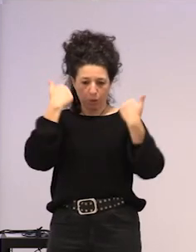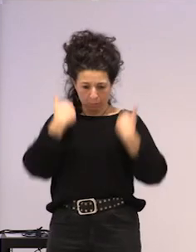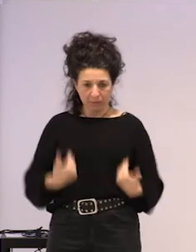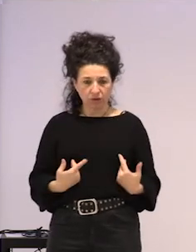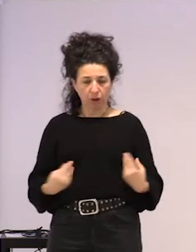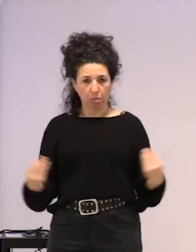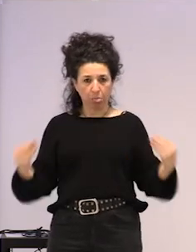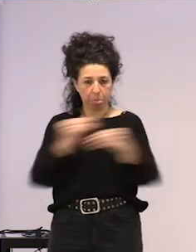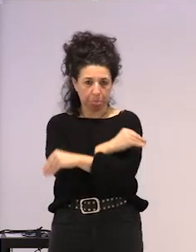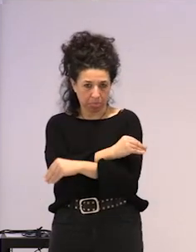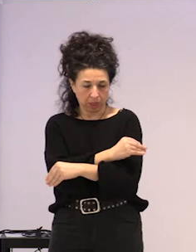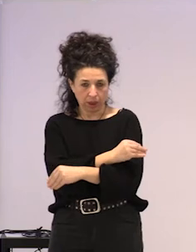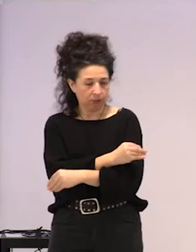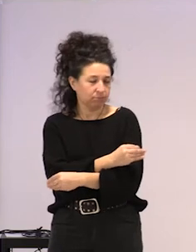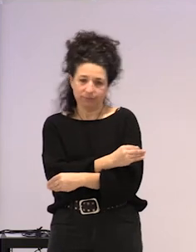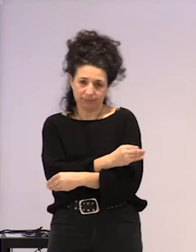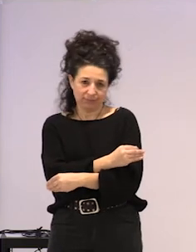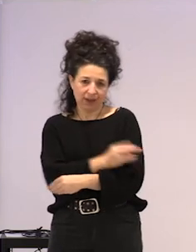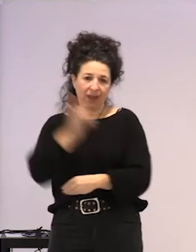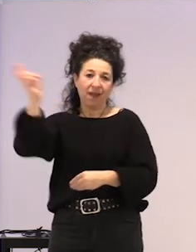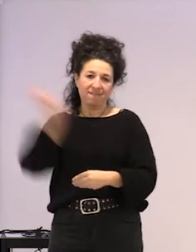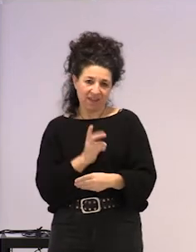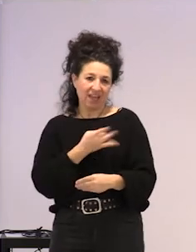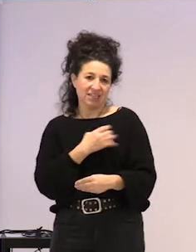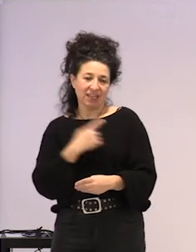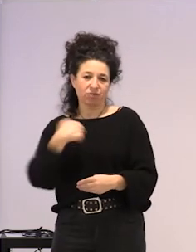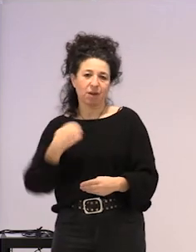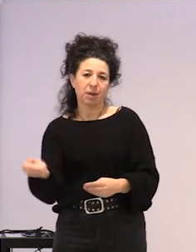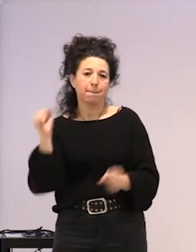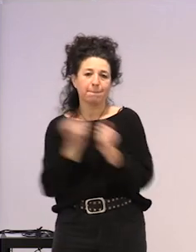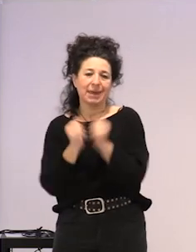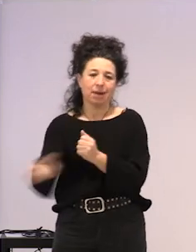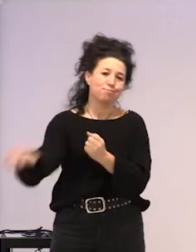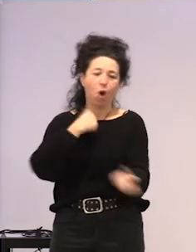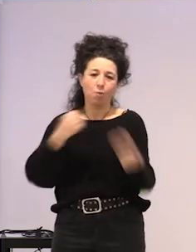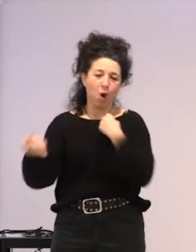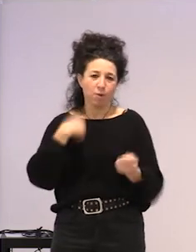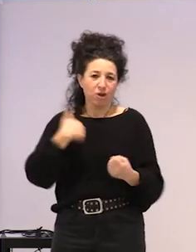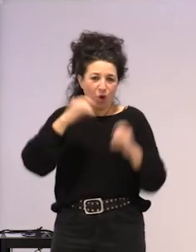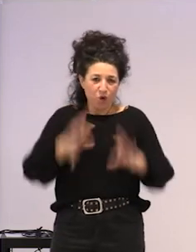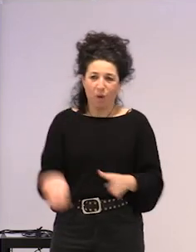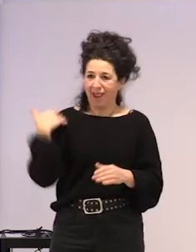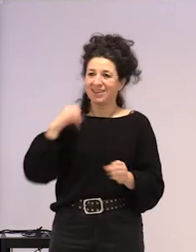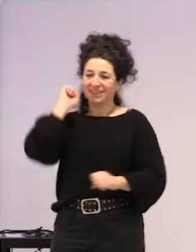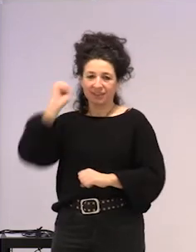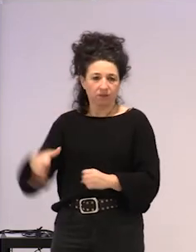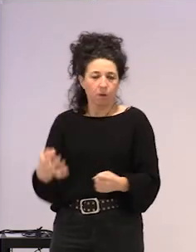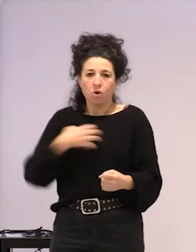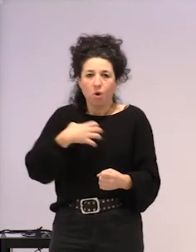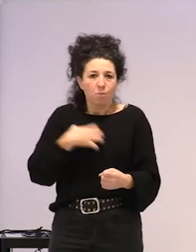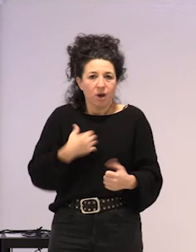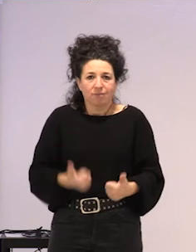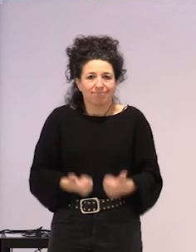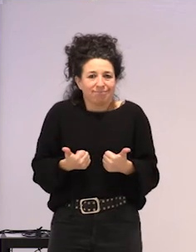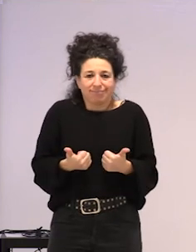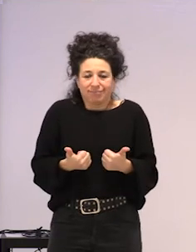ez, ezaten zuen, eta hor daitezela sindikatuak niri harria botatzea, nik egindu dan bezela, ez, ezin gu nuke hauegin, baina